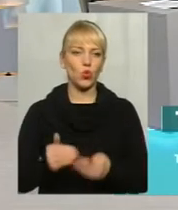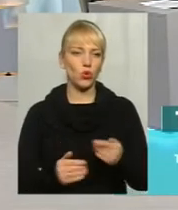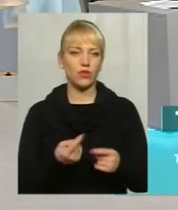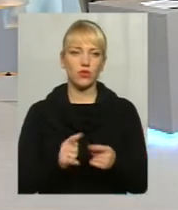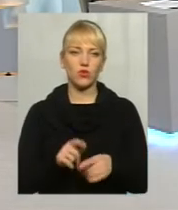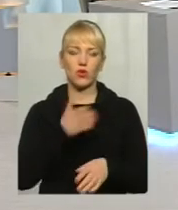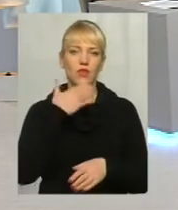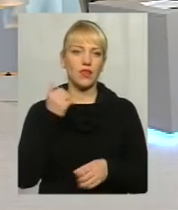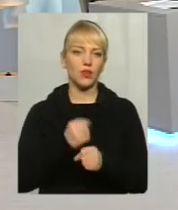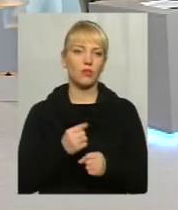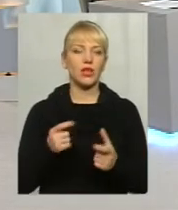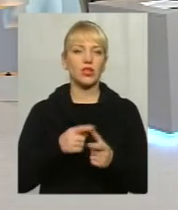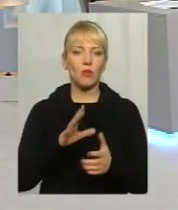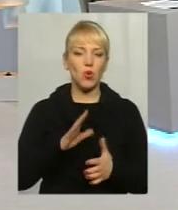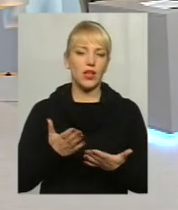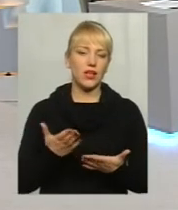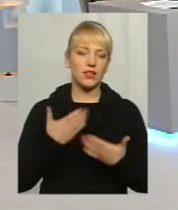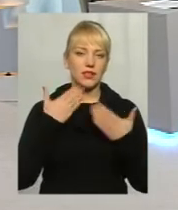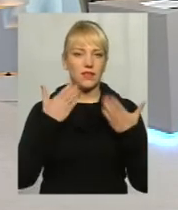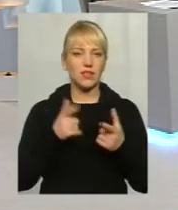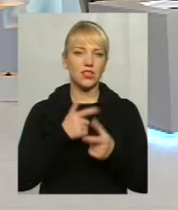робить? Були якісь звернення чи ні?